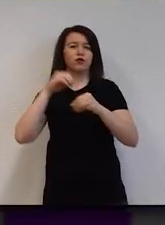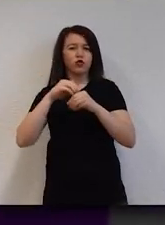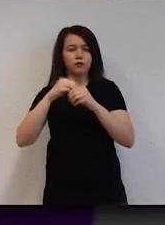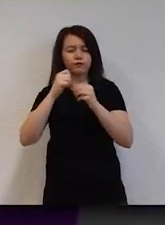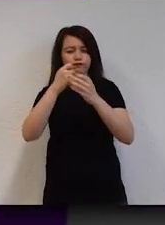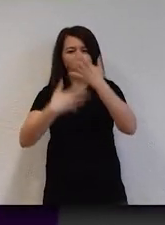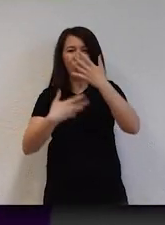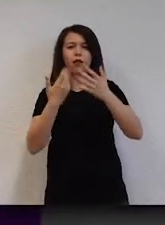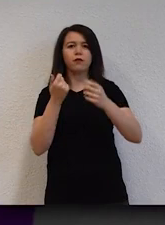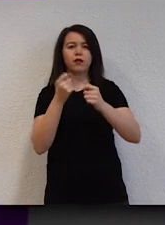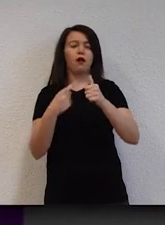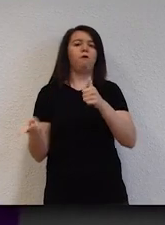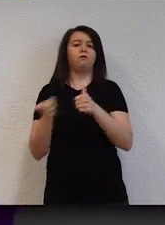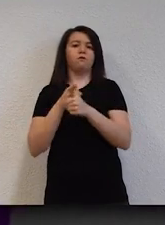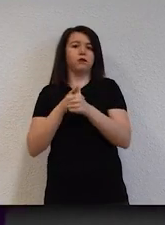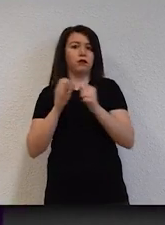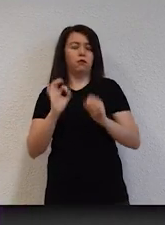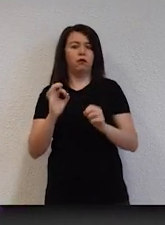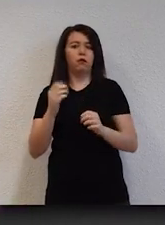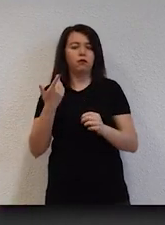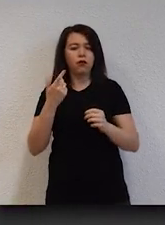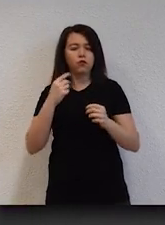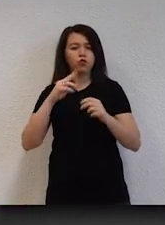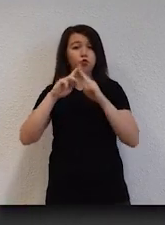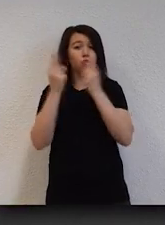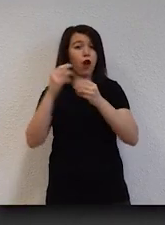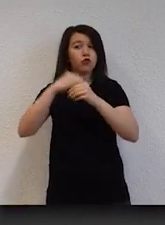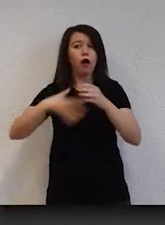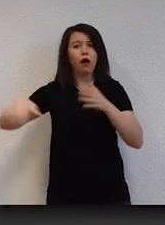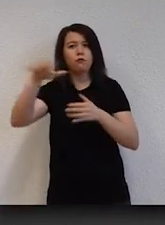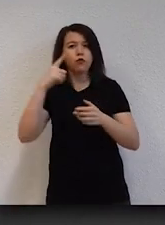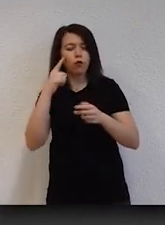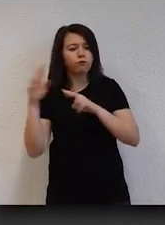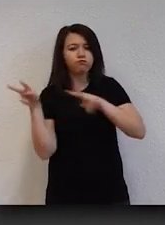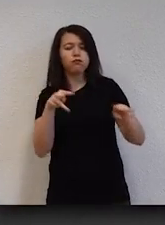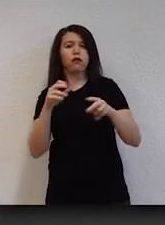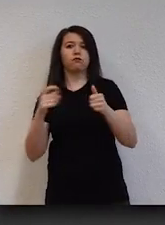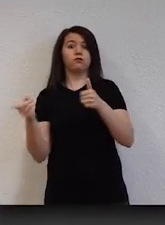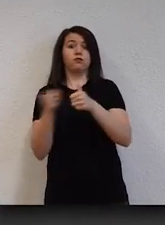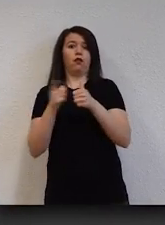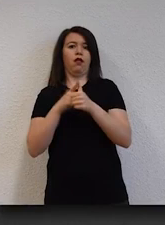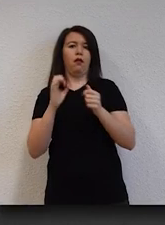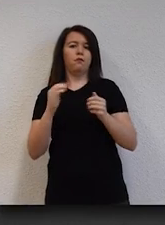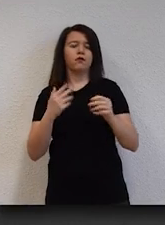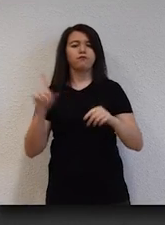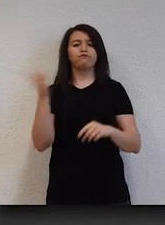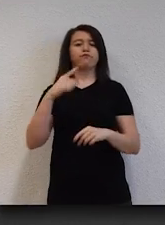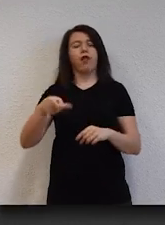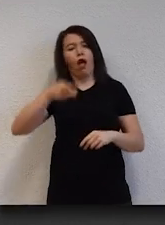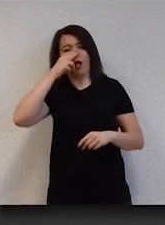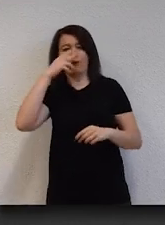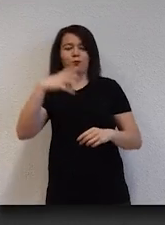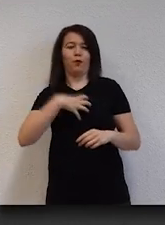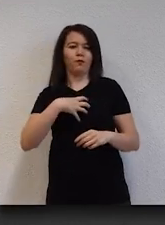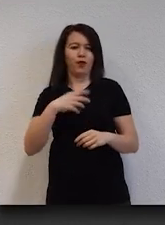ve Derecelendirme Kuruluşlarının yaptığı sıralamalarda, ulusal açıdan lider, uluslararası anlamda ise üst sıralarda olmak